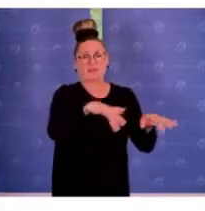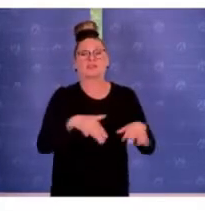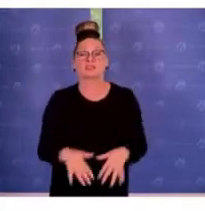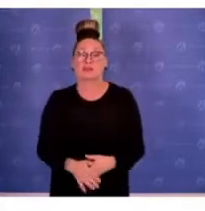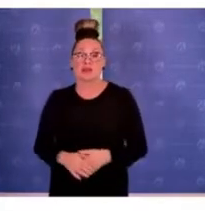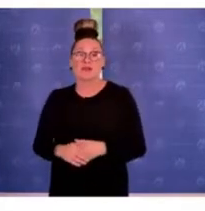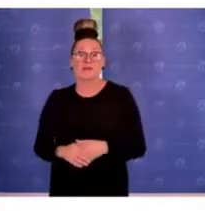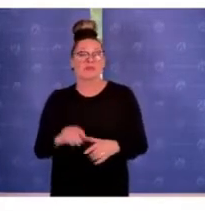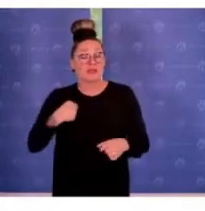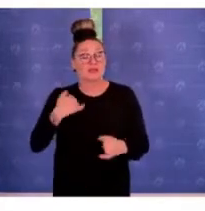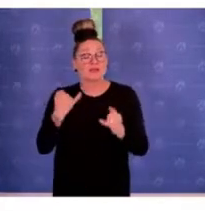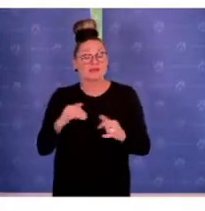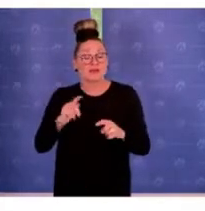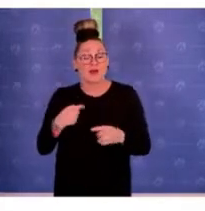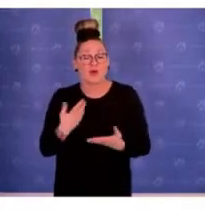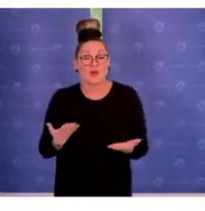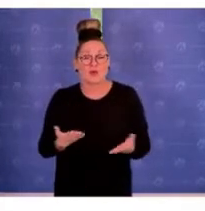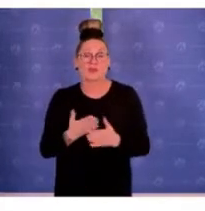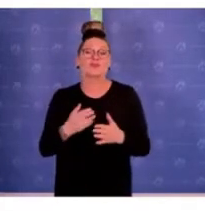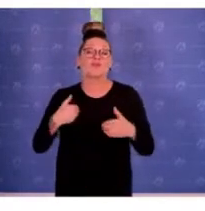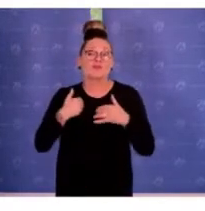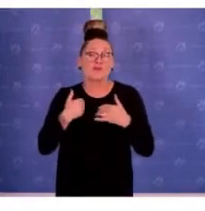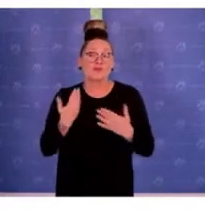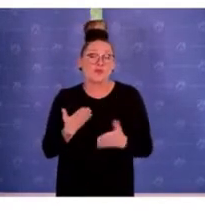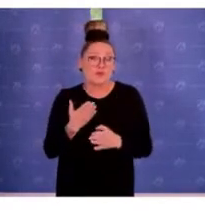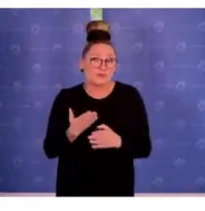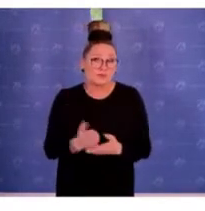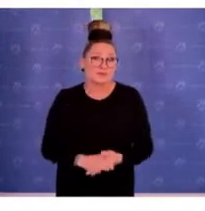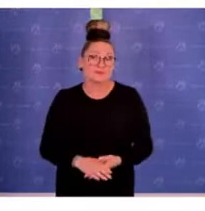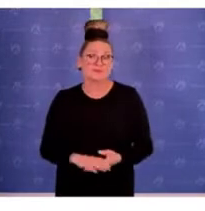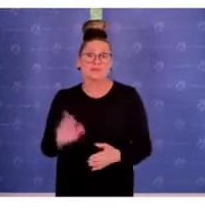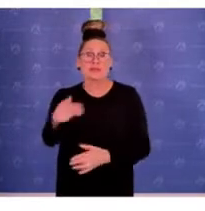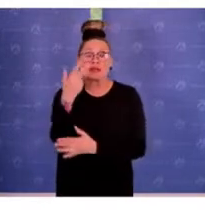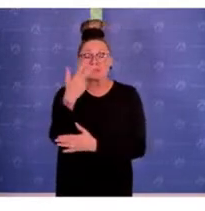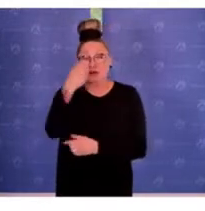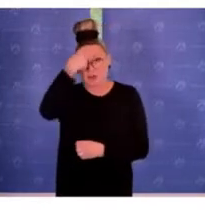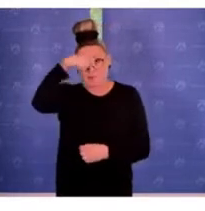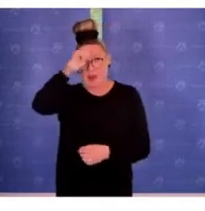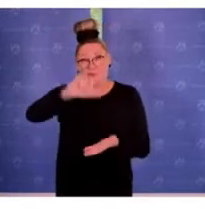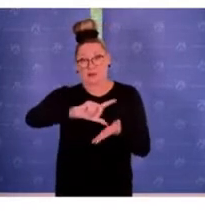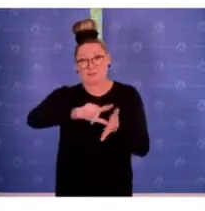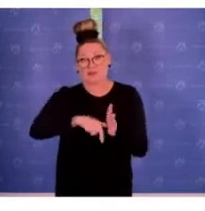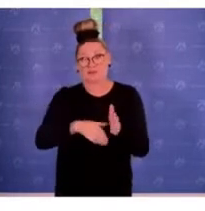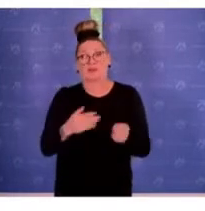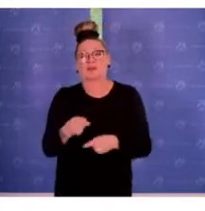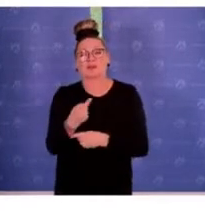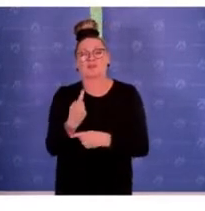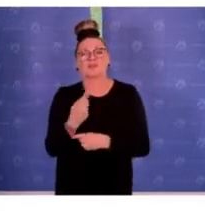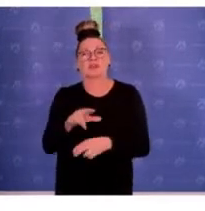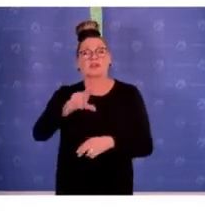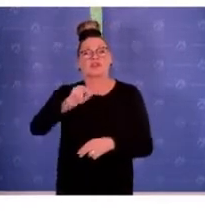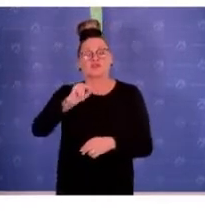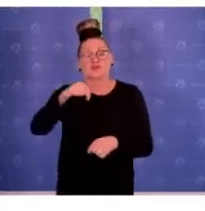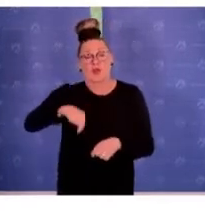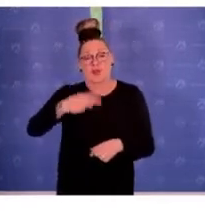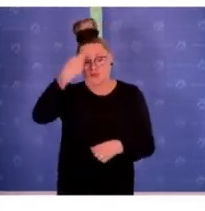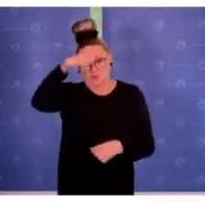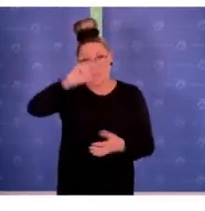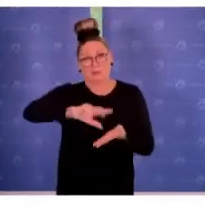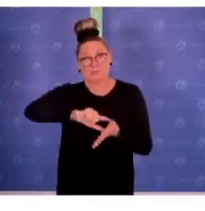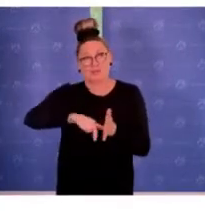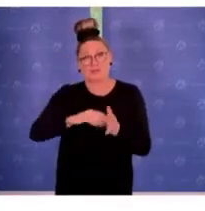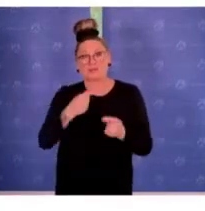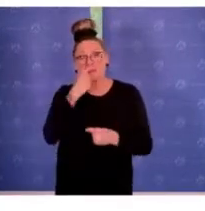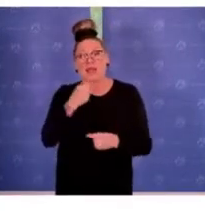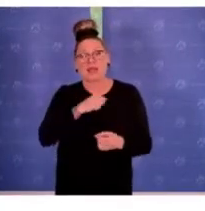soweit inzwischen, das freut mich auch sehr, wir haben in drei Berliner Bezirken, also Sie erinnern sich, wir haben zwölf Bezirke, jeder Bezirk ist quasi